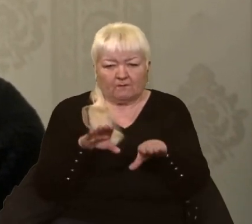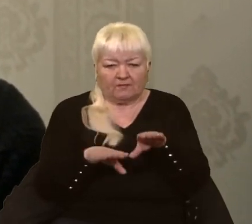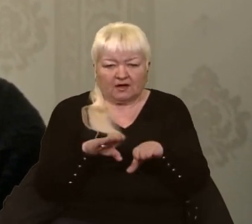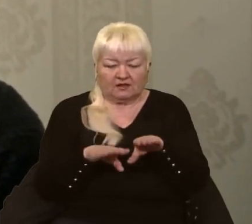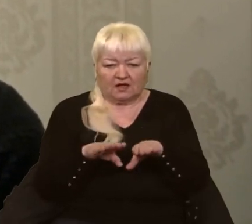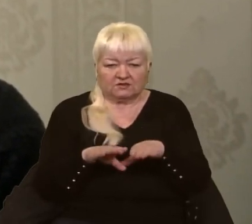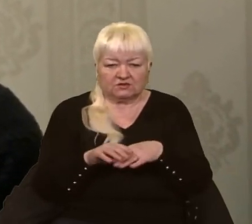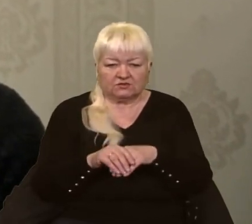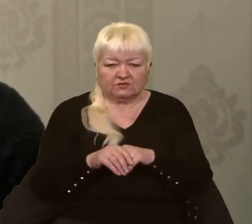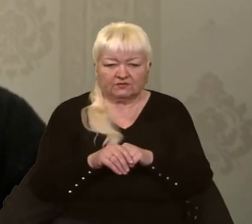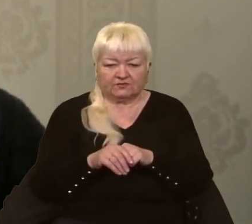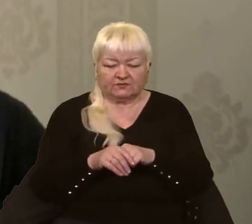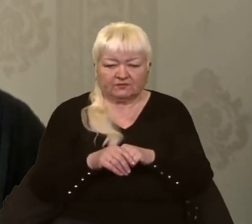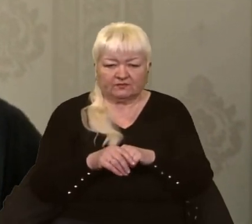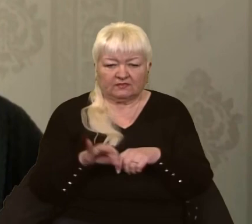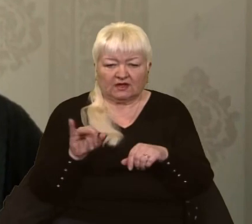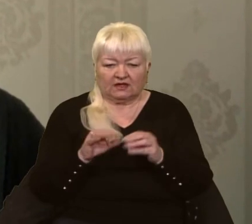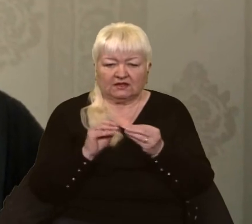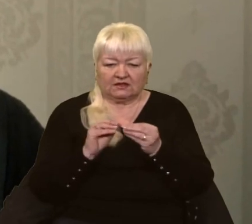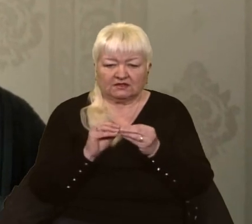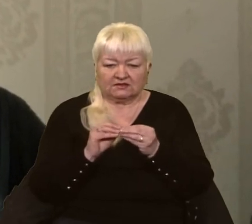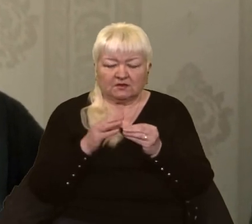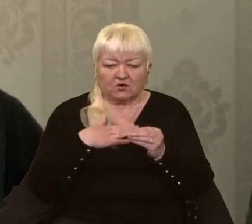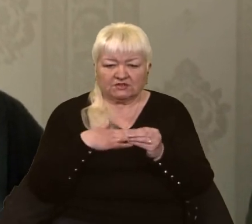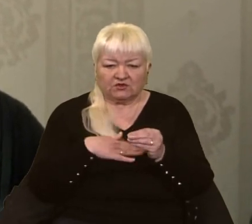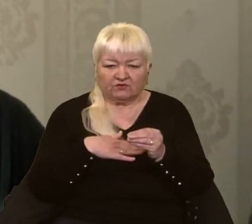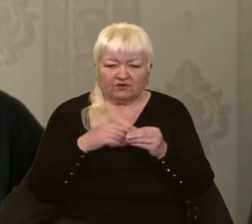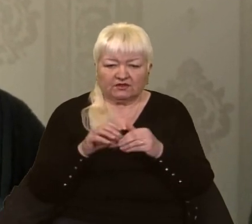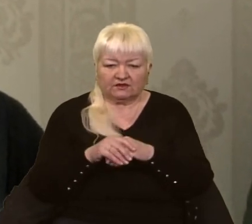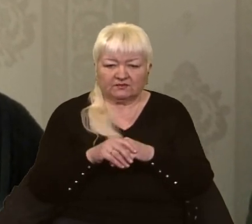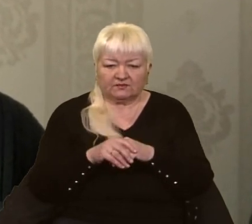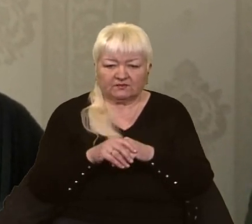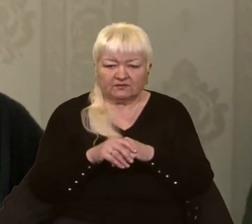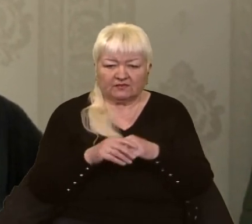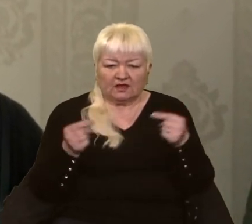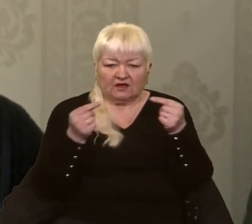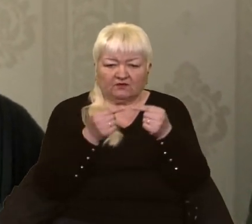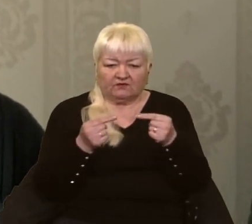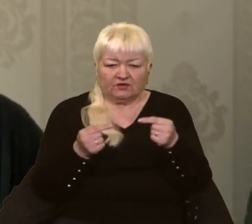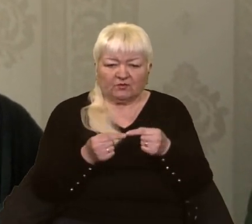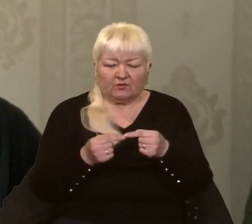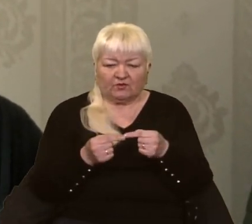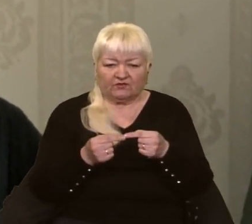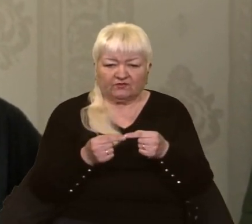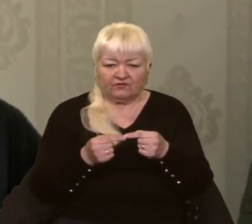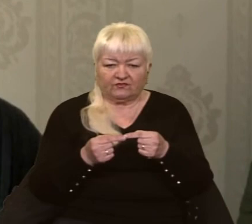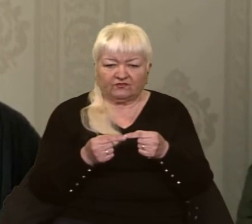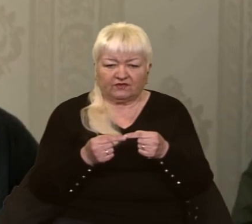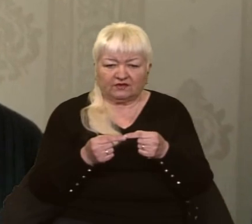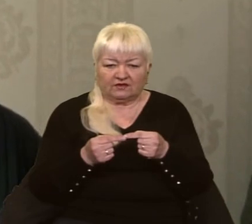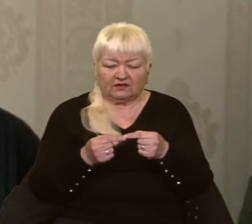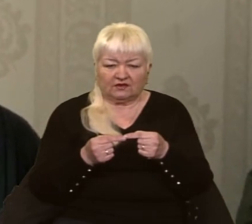задоволенням потреб мирян і так само задоволенням відповідних безпекових